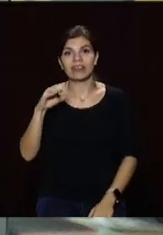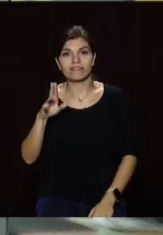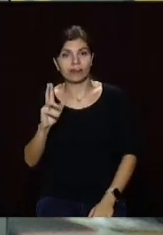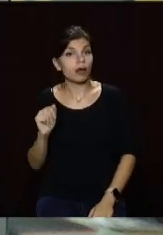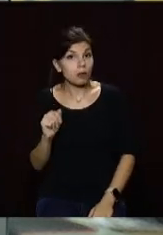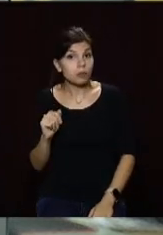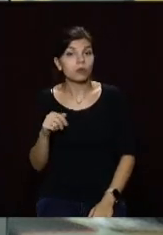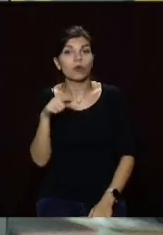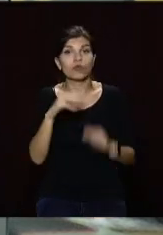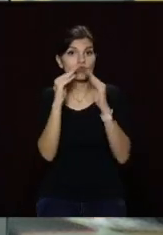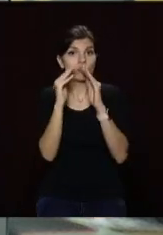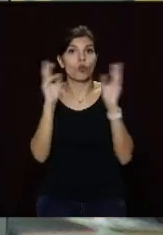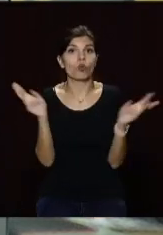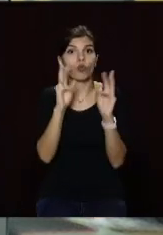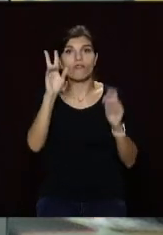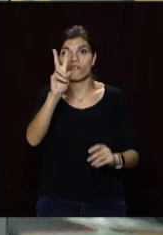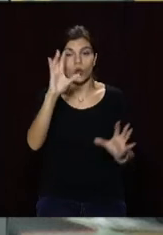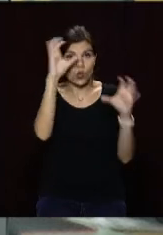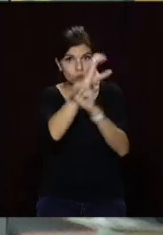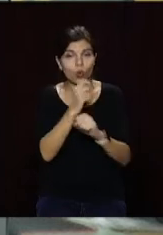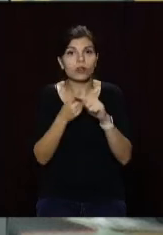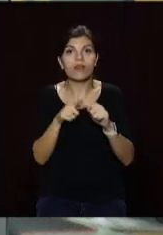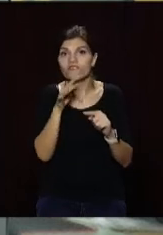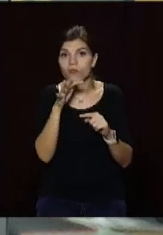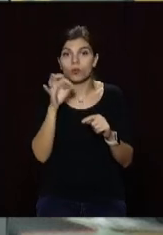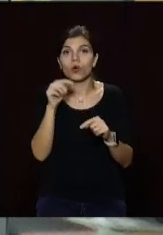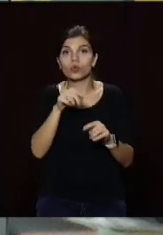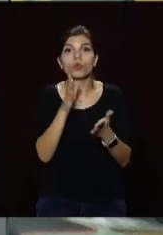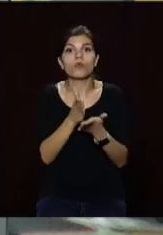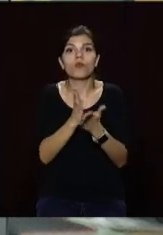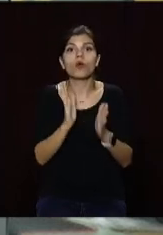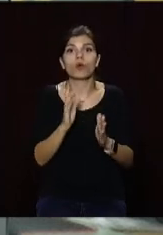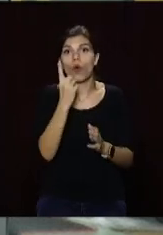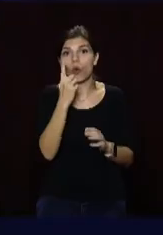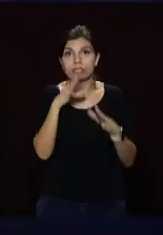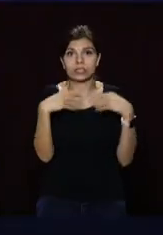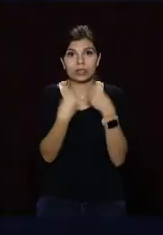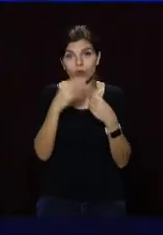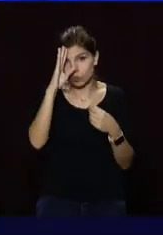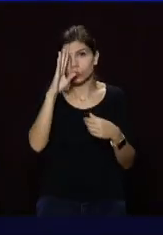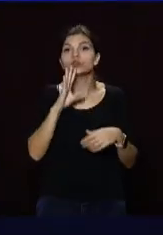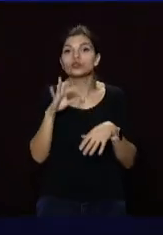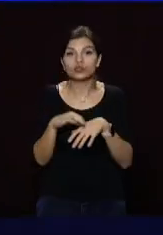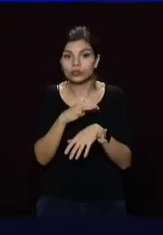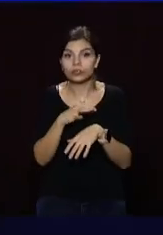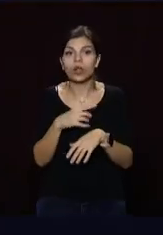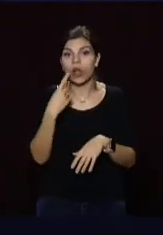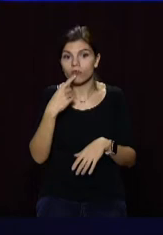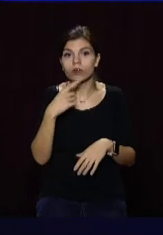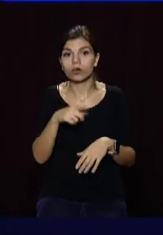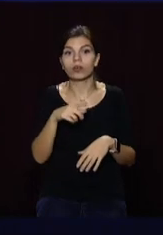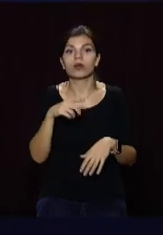району. Будинок загорівся о другій ночі. На цей момент там перебувала лише одна родина – чоловік та жінка, каже